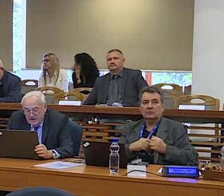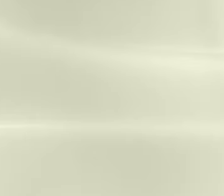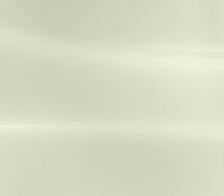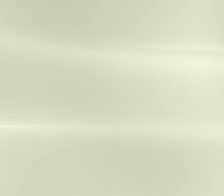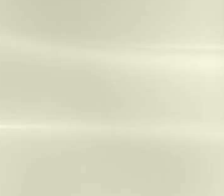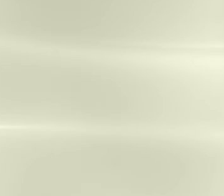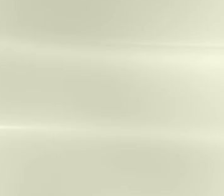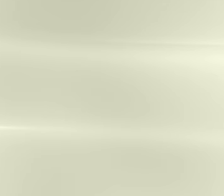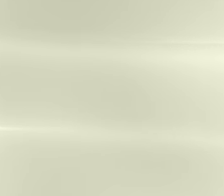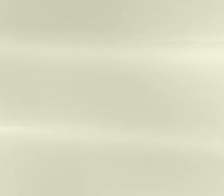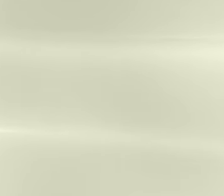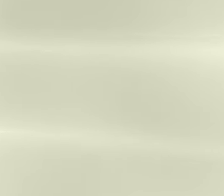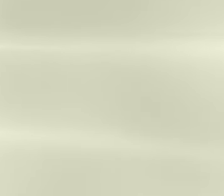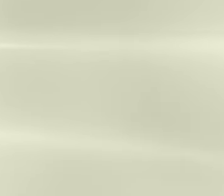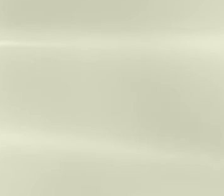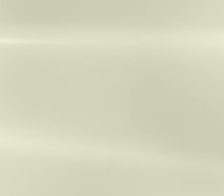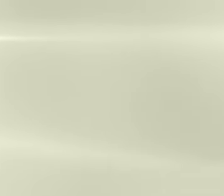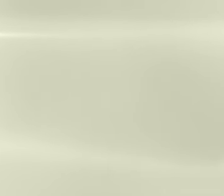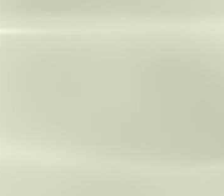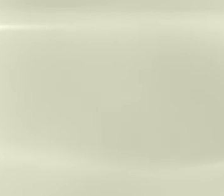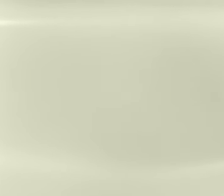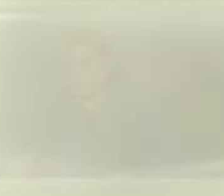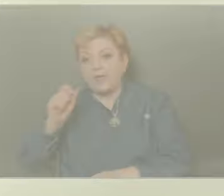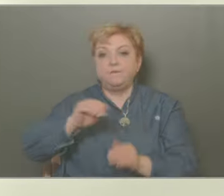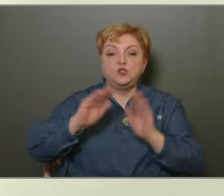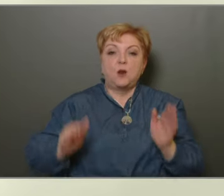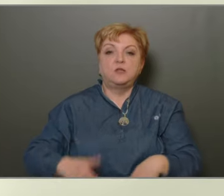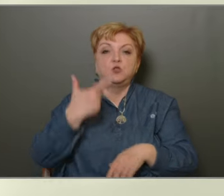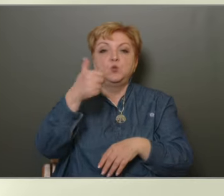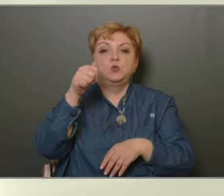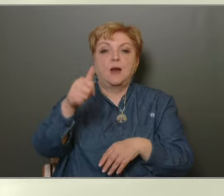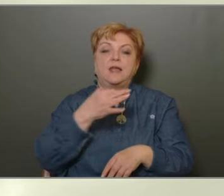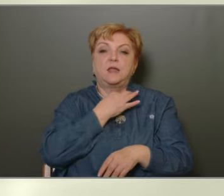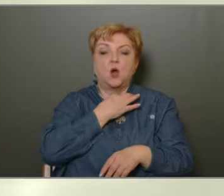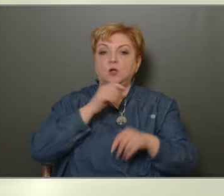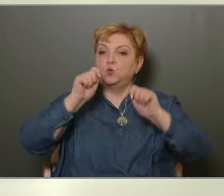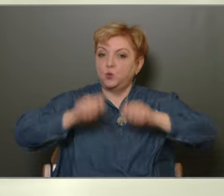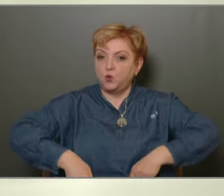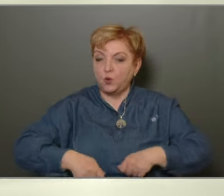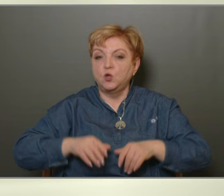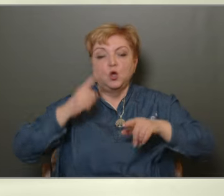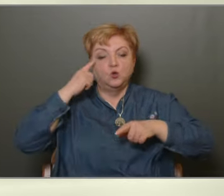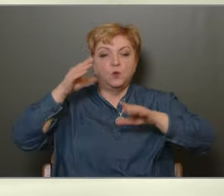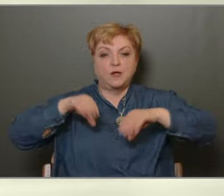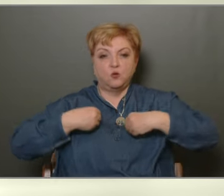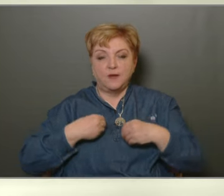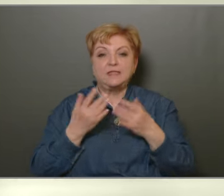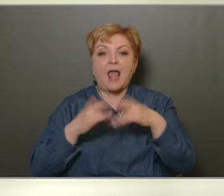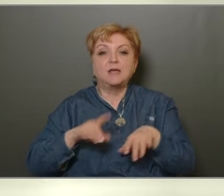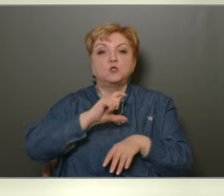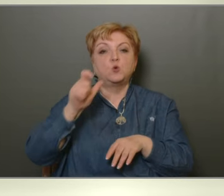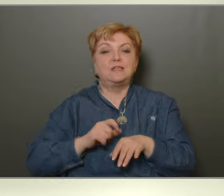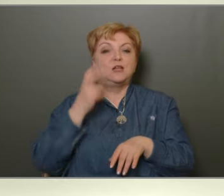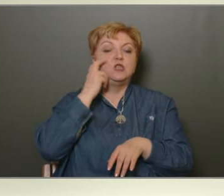Képviselőtestület 21 egyhangban úgy dönt, tudomásul vesző a helyi szociális intézményálazat